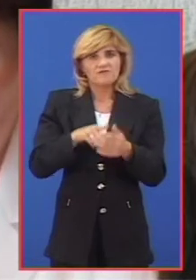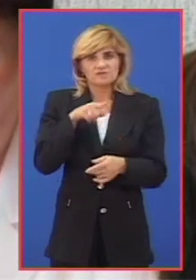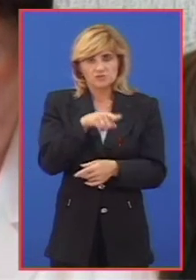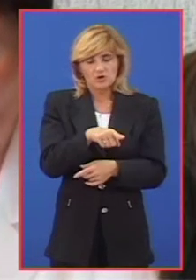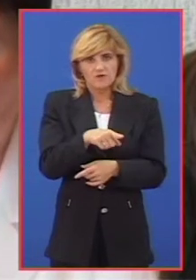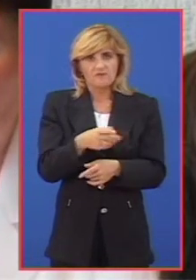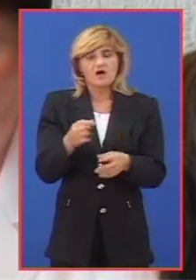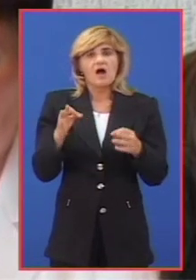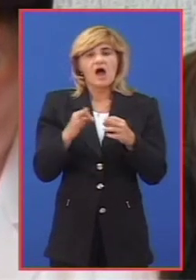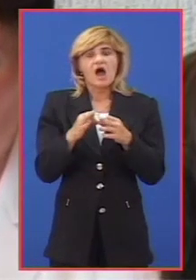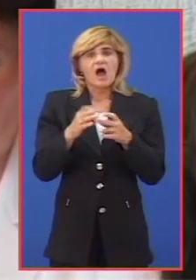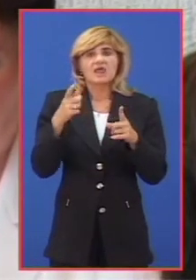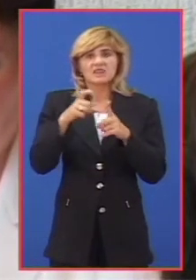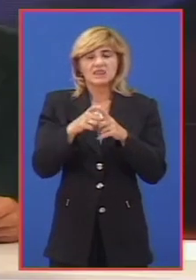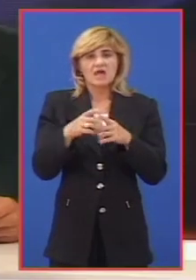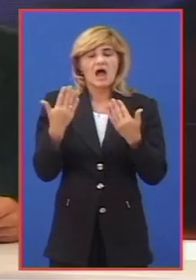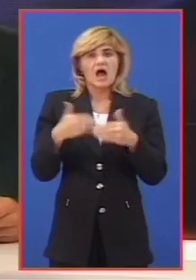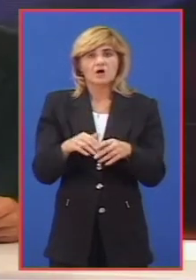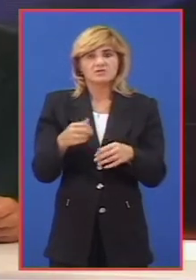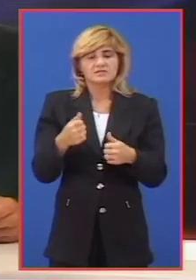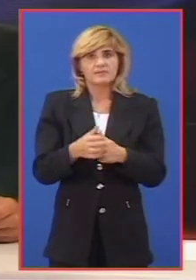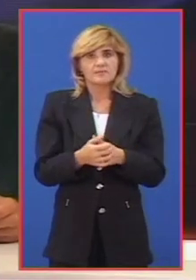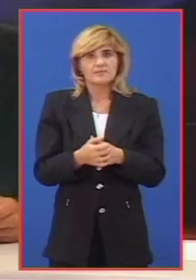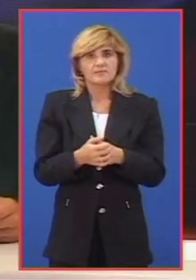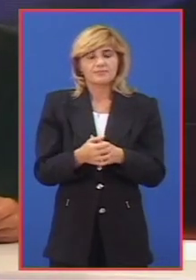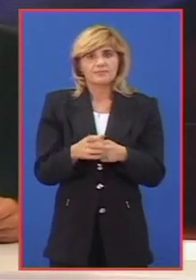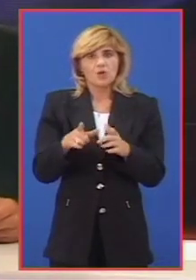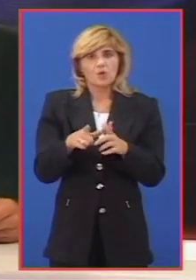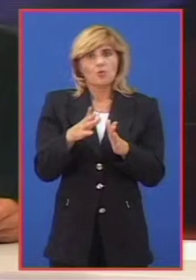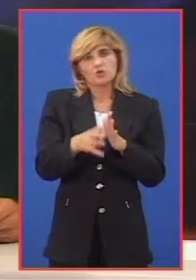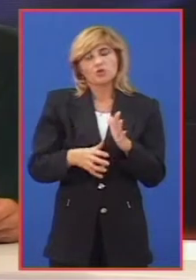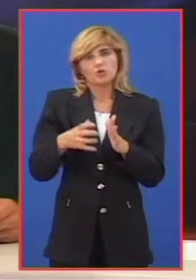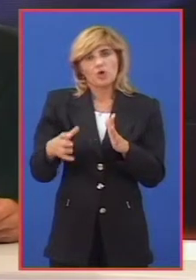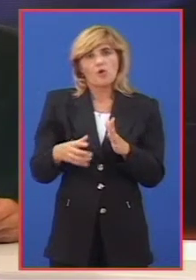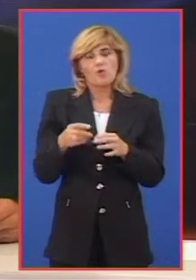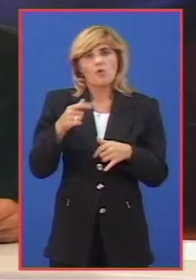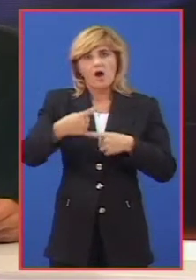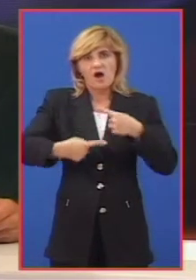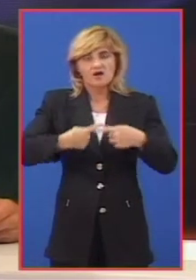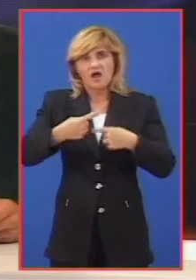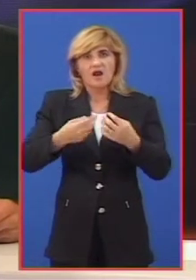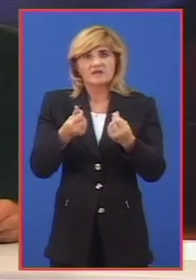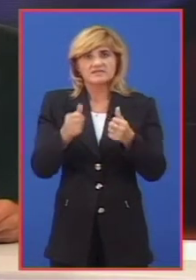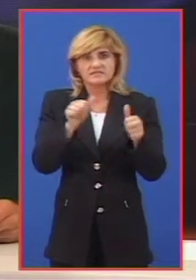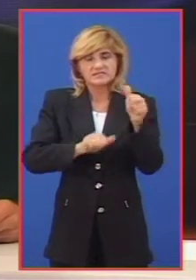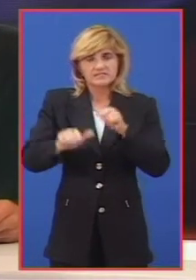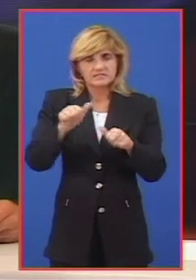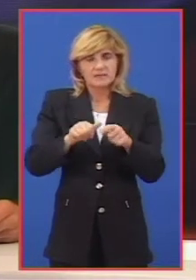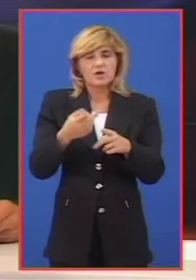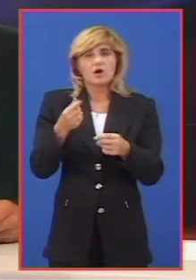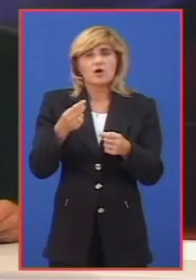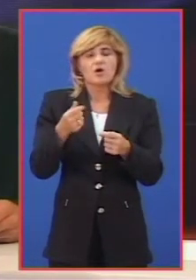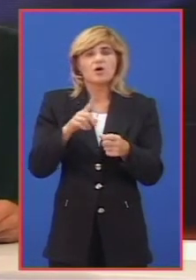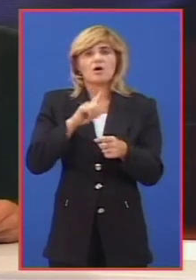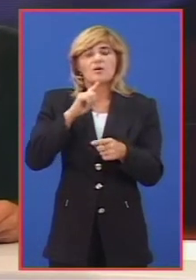AD Agroseme panonija. U toku je analiza zemljišta u sklopu akcije kontrole